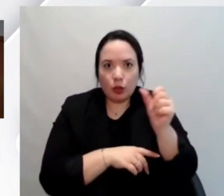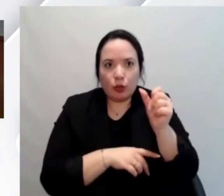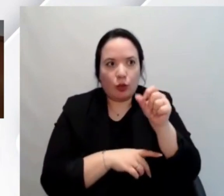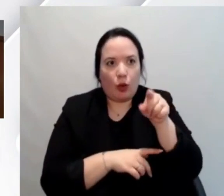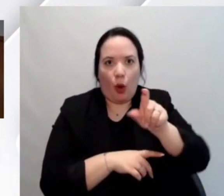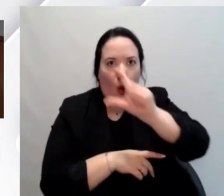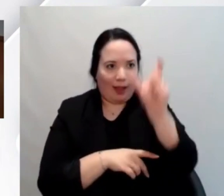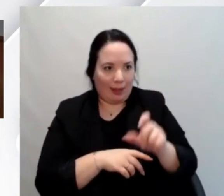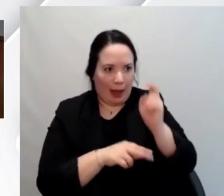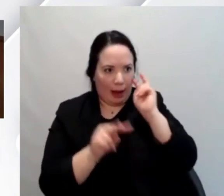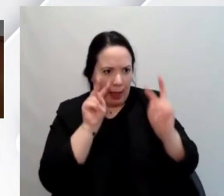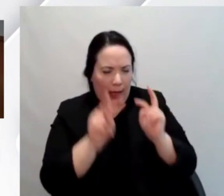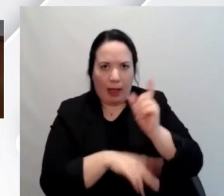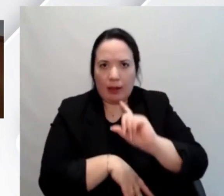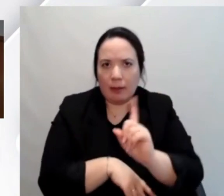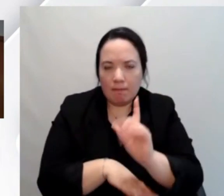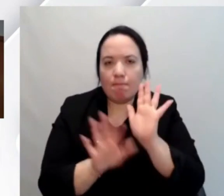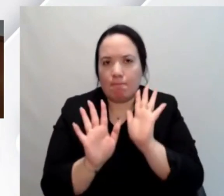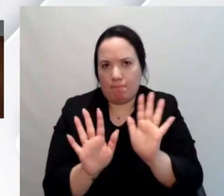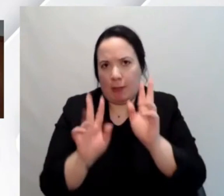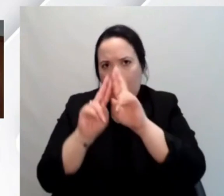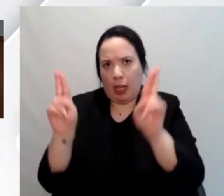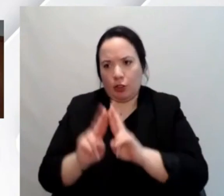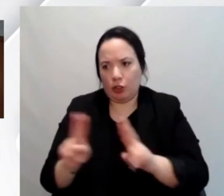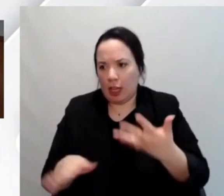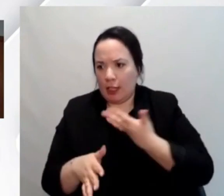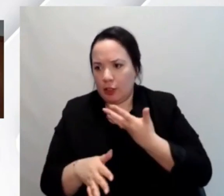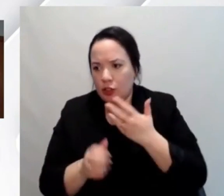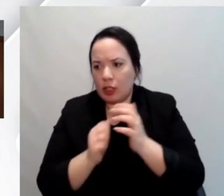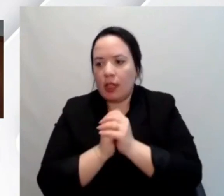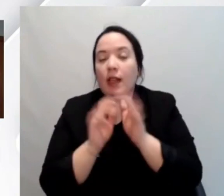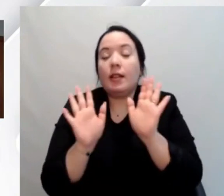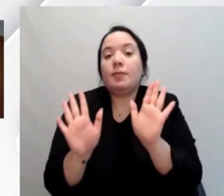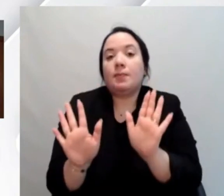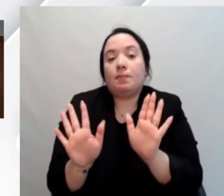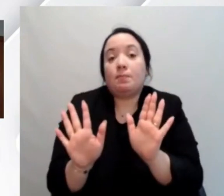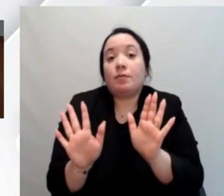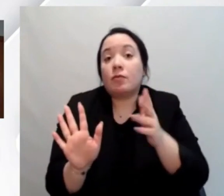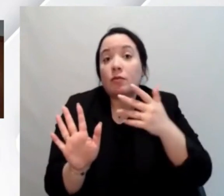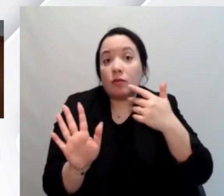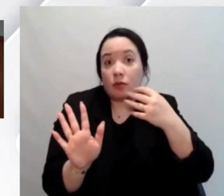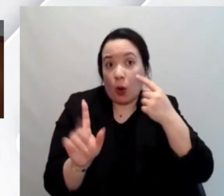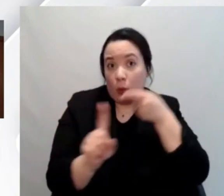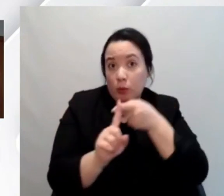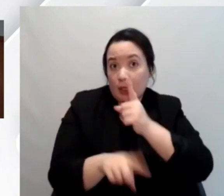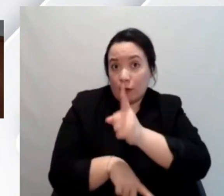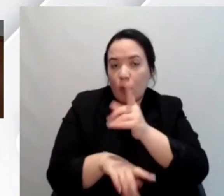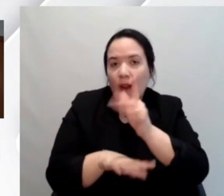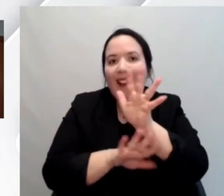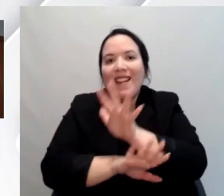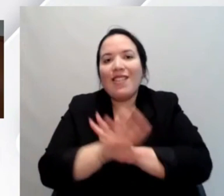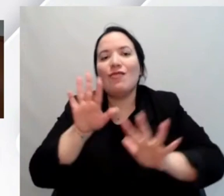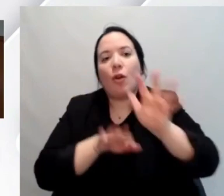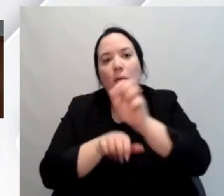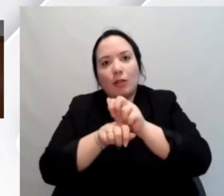italiane ovviamente quindi il lato nostro il nostro obiettivo è quello di fare sempre però un'informazione che abbia